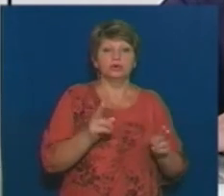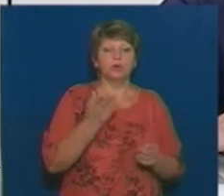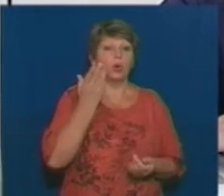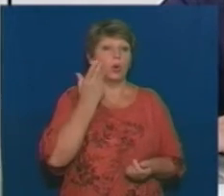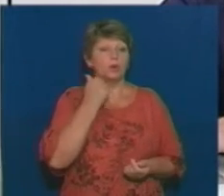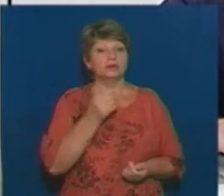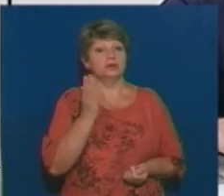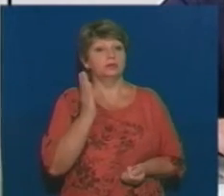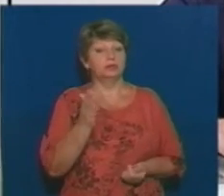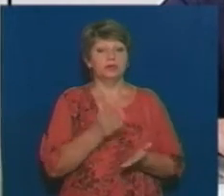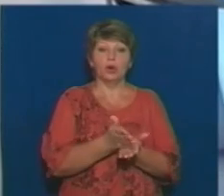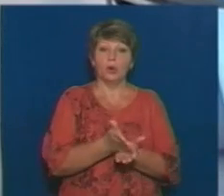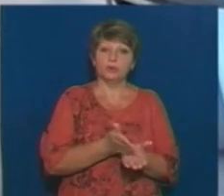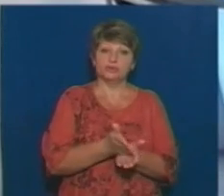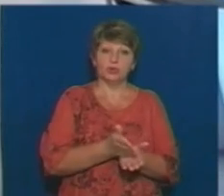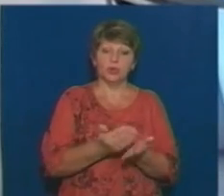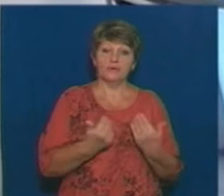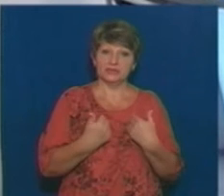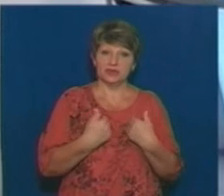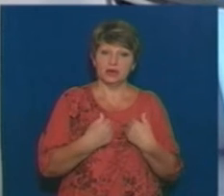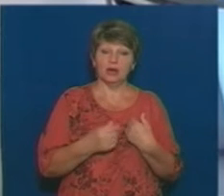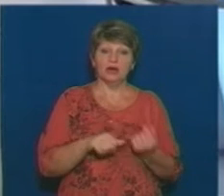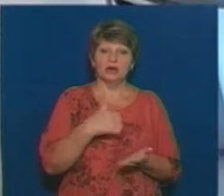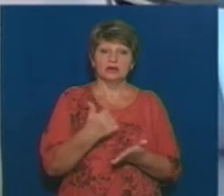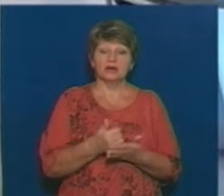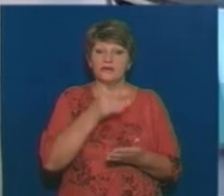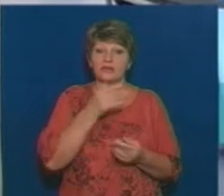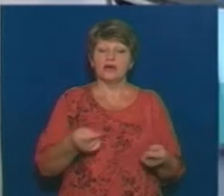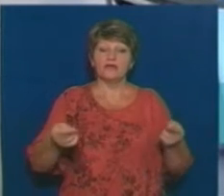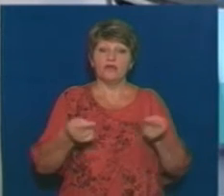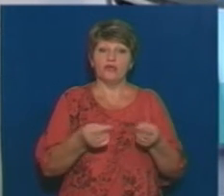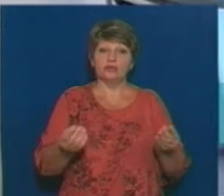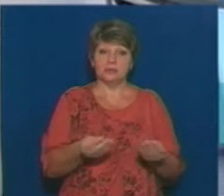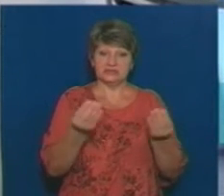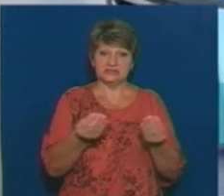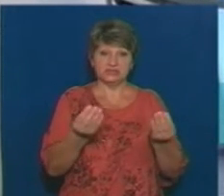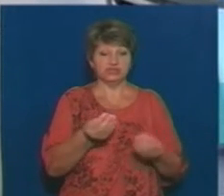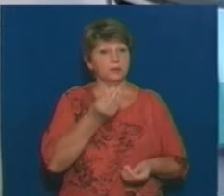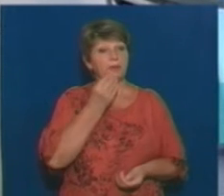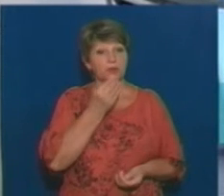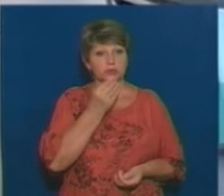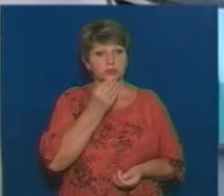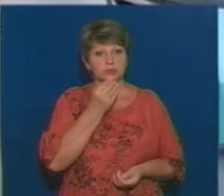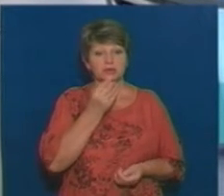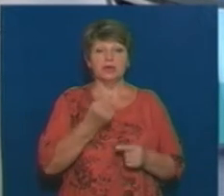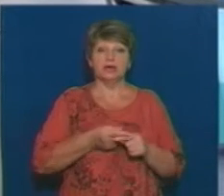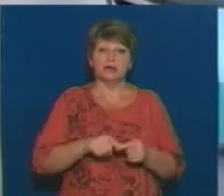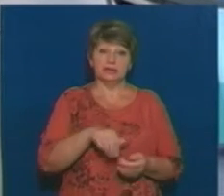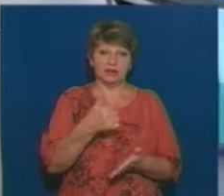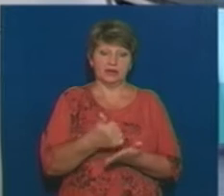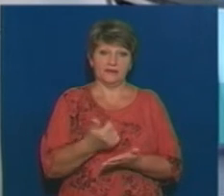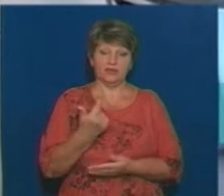обслуговувати нас. Головне, щоб вчасно були і свіжі продукти, і, ну, це така головна вимога.